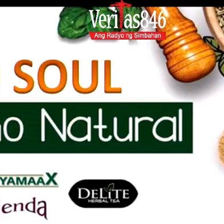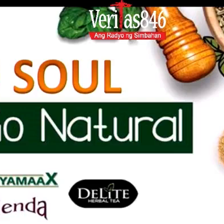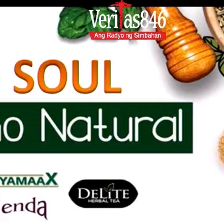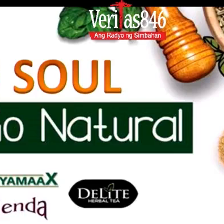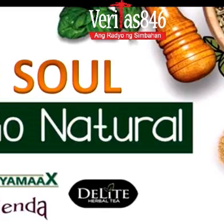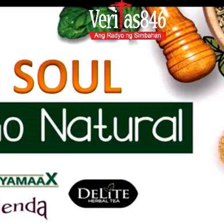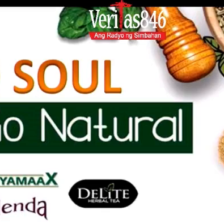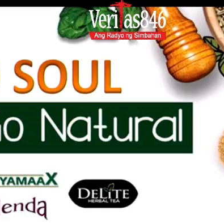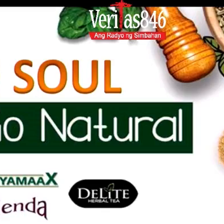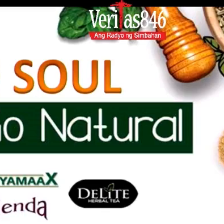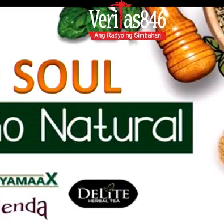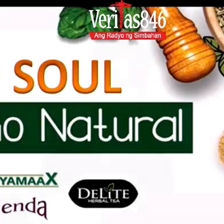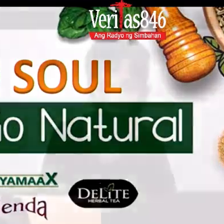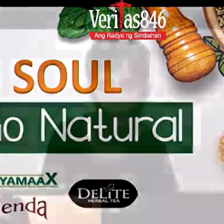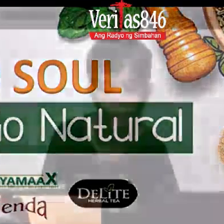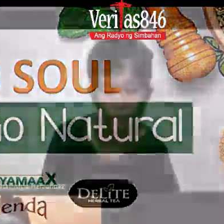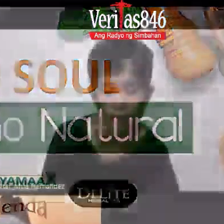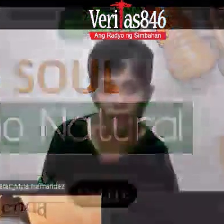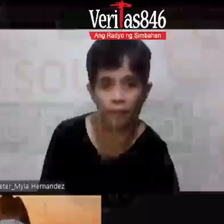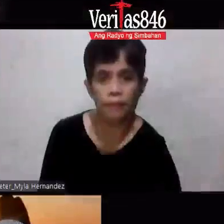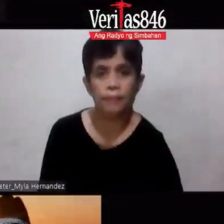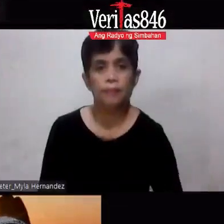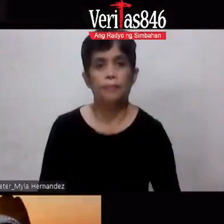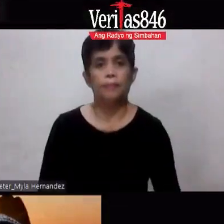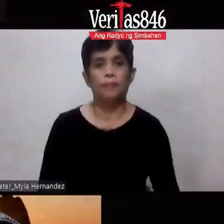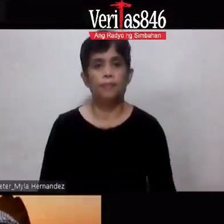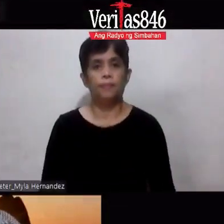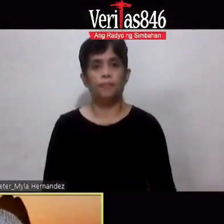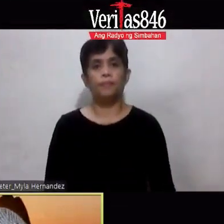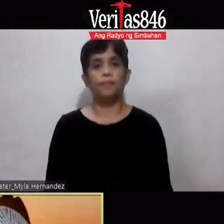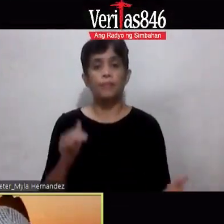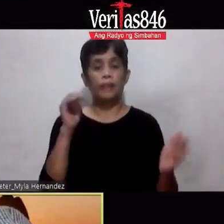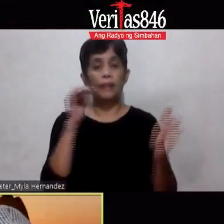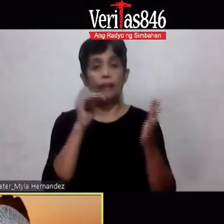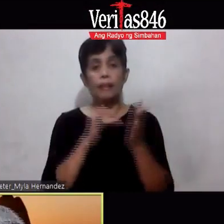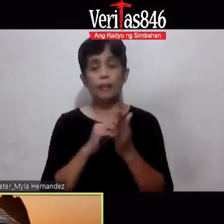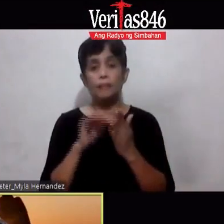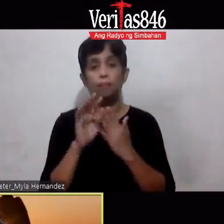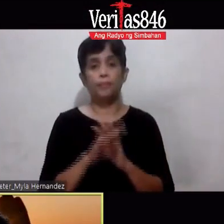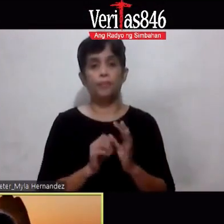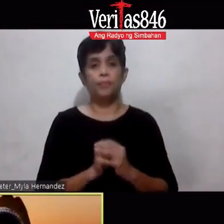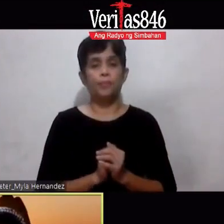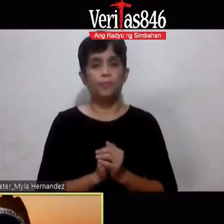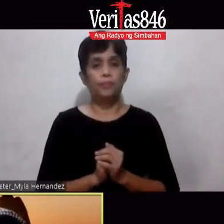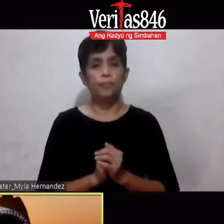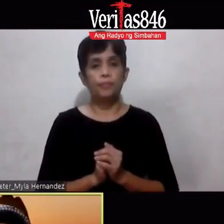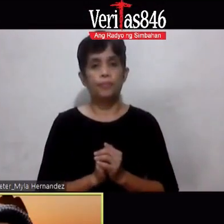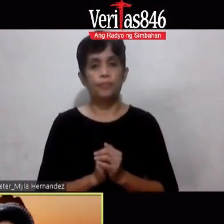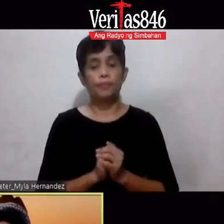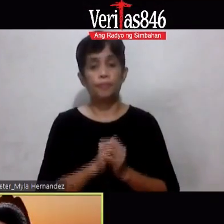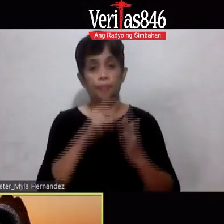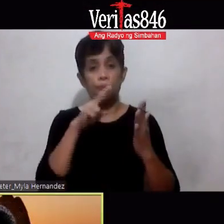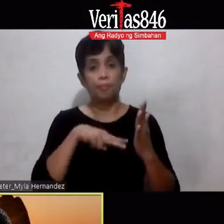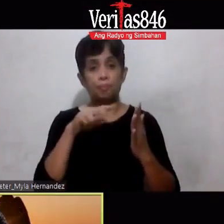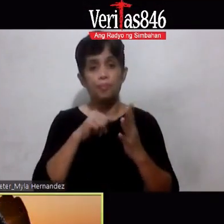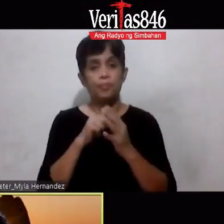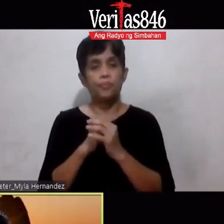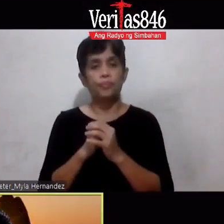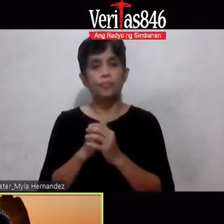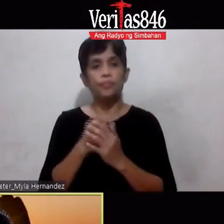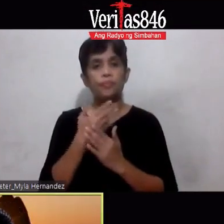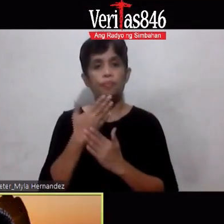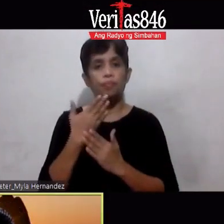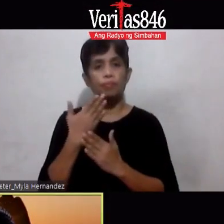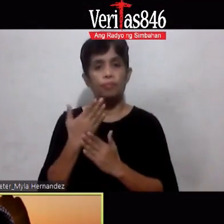-uugali Nag-uugali Atin si Gramang Daddy and Soul Yan Yung ating mga babasahin Daddy Benson Nandito